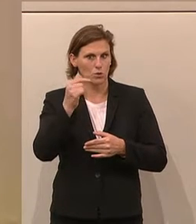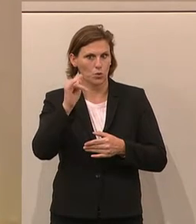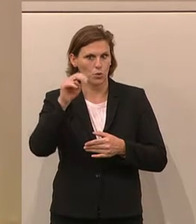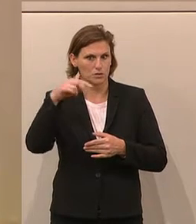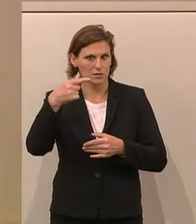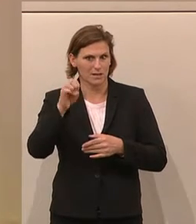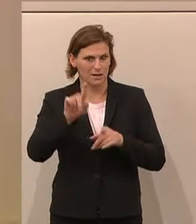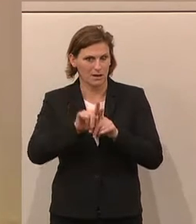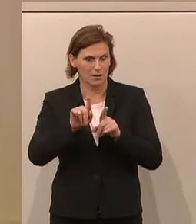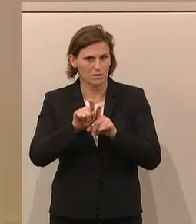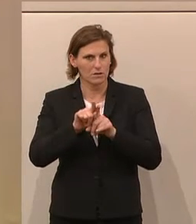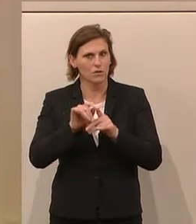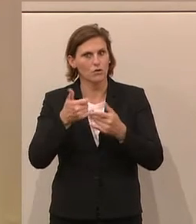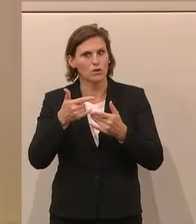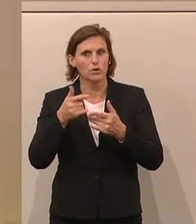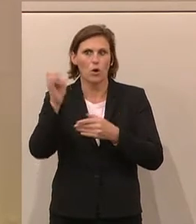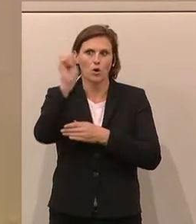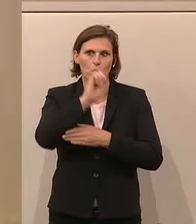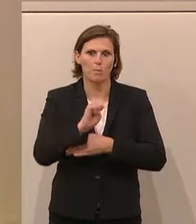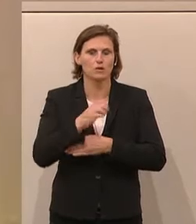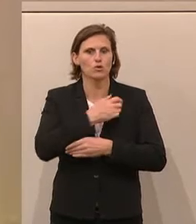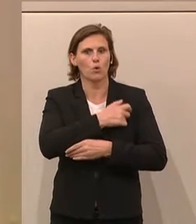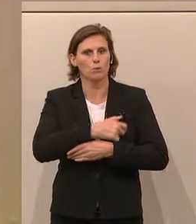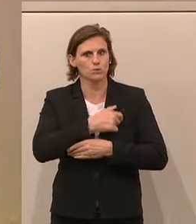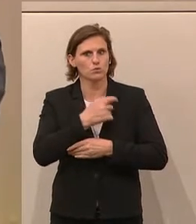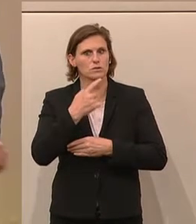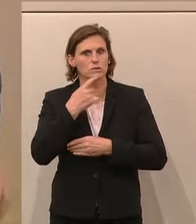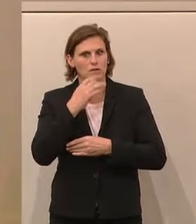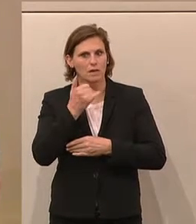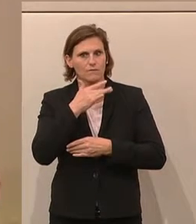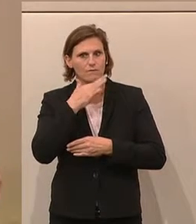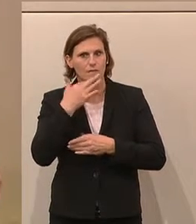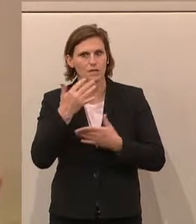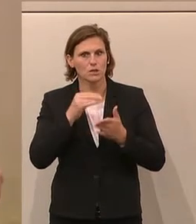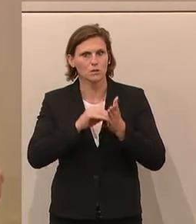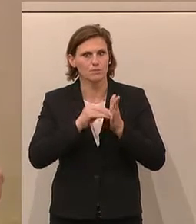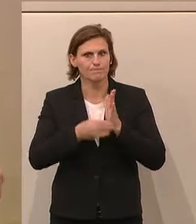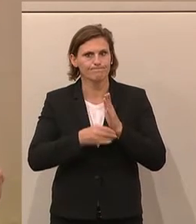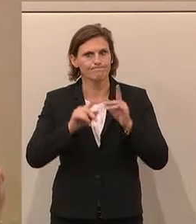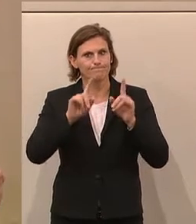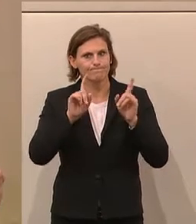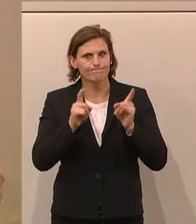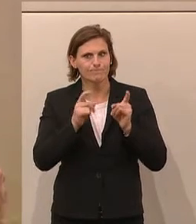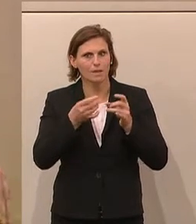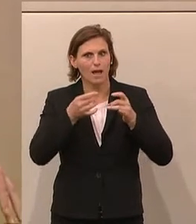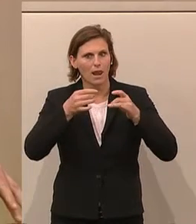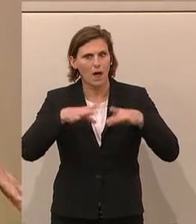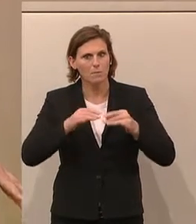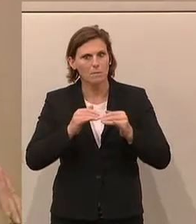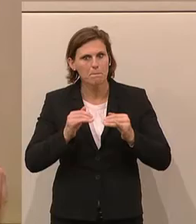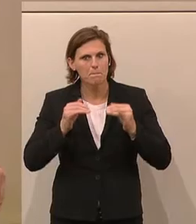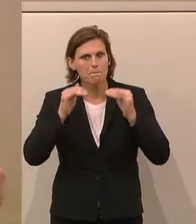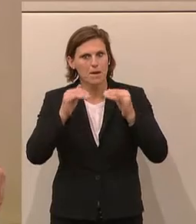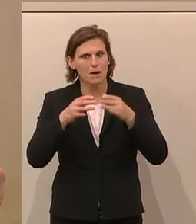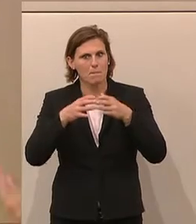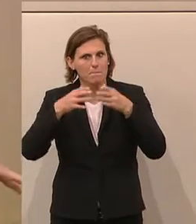der von der Europäischen Kommission vorgeschlagene Ansatz weitreichender Konzessionen, Klammer, Gewährung von höheren Kontingenten oder